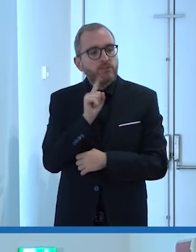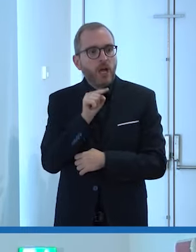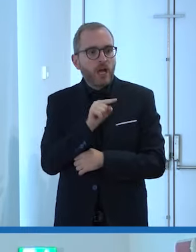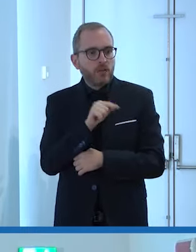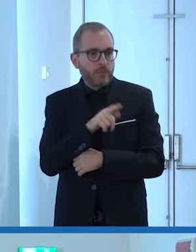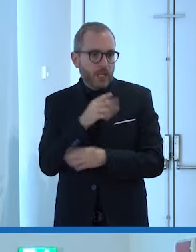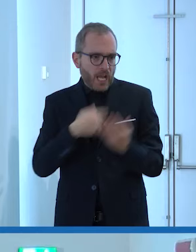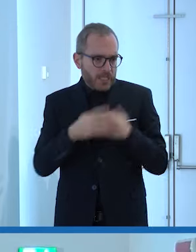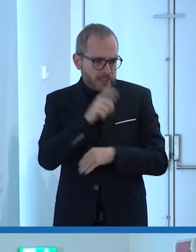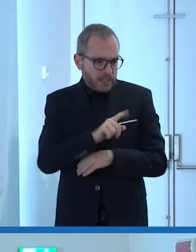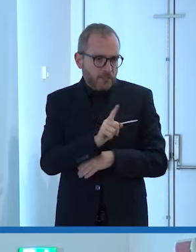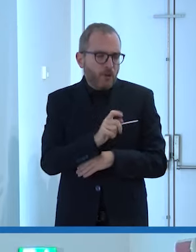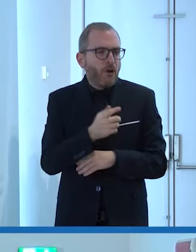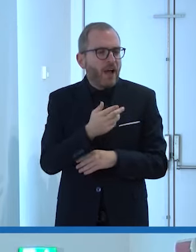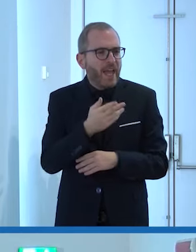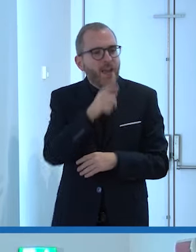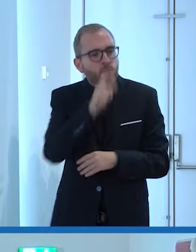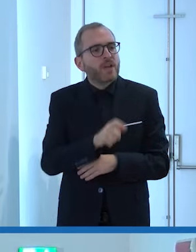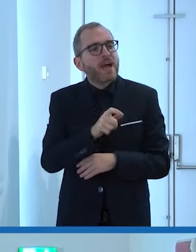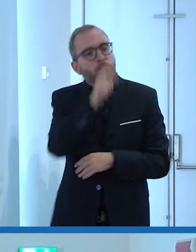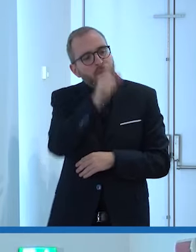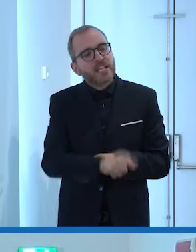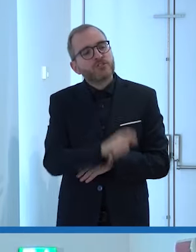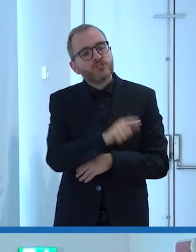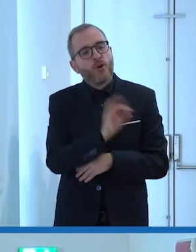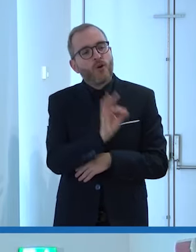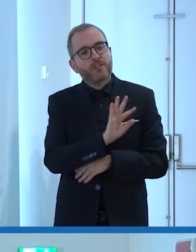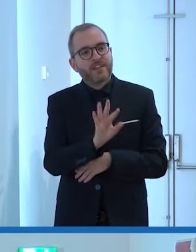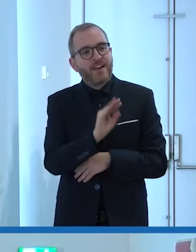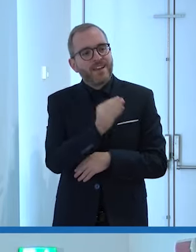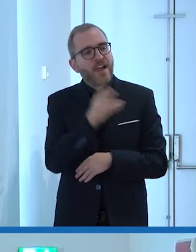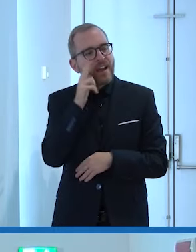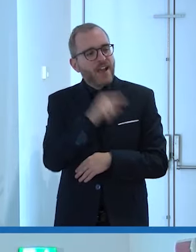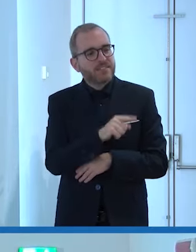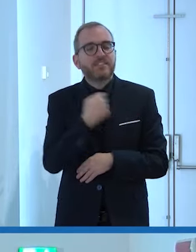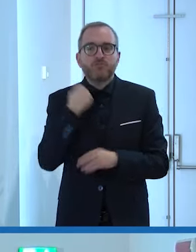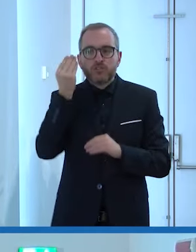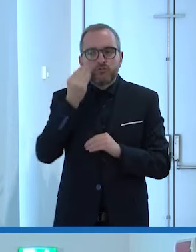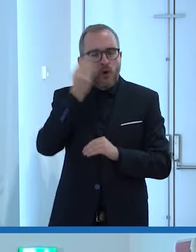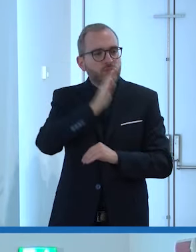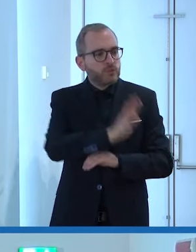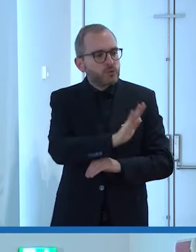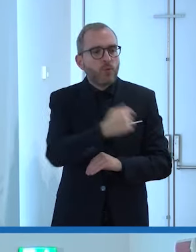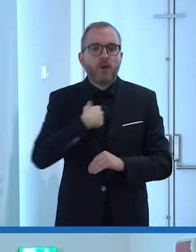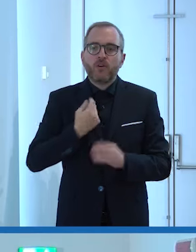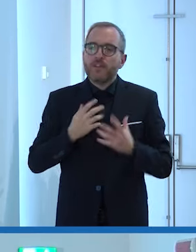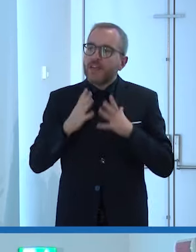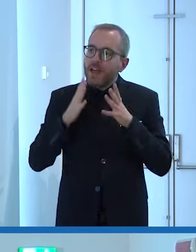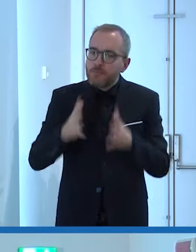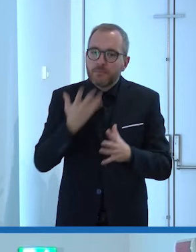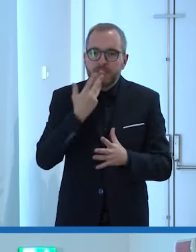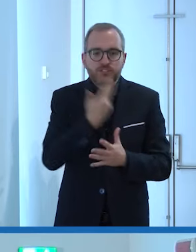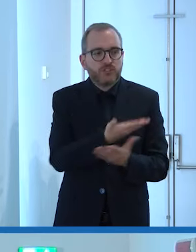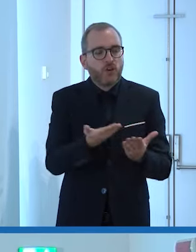ragazza disabile ma era una ragazza a punta e basta con i sogni e le ambizioni come tutte le